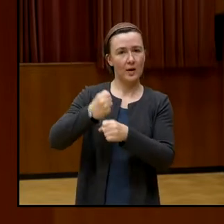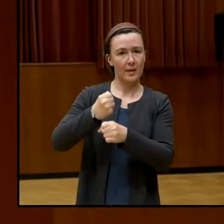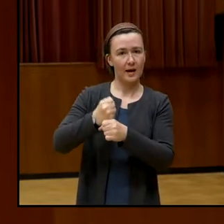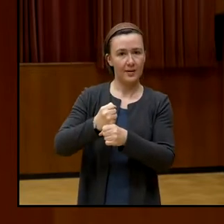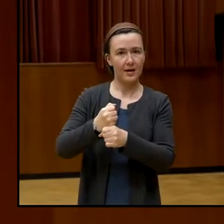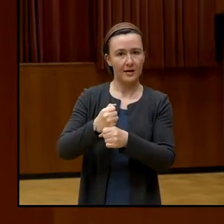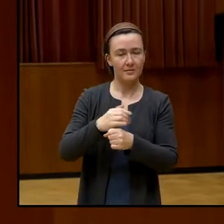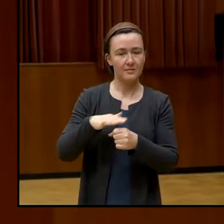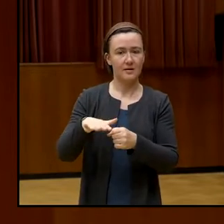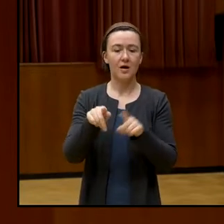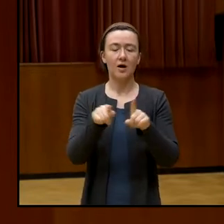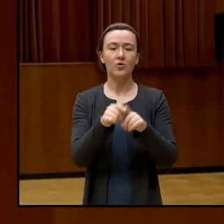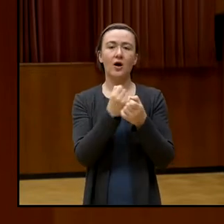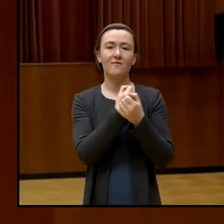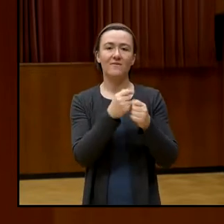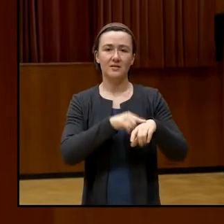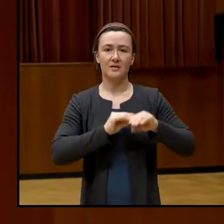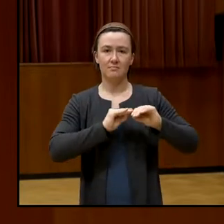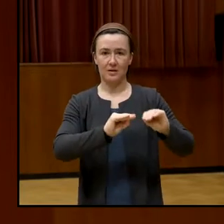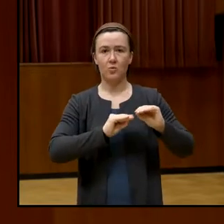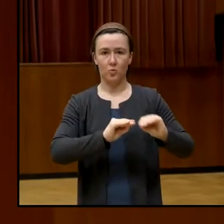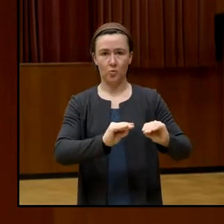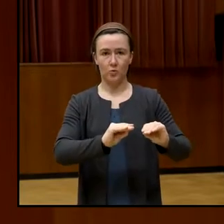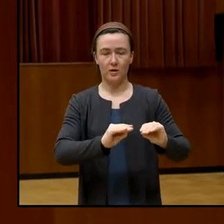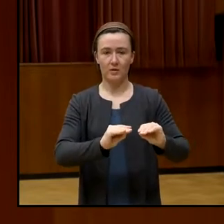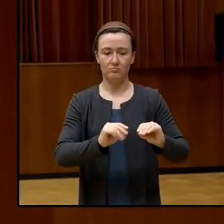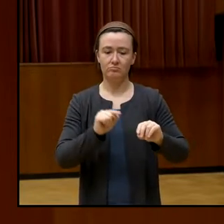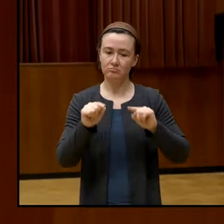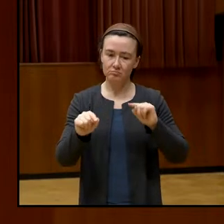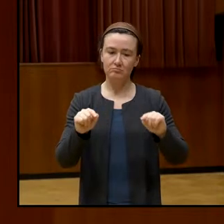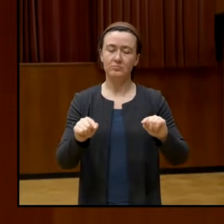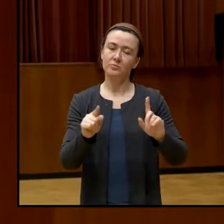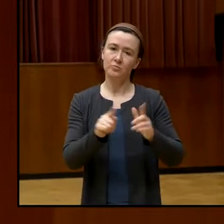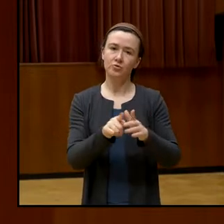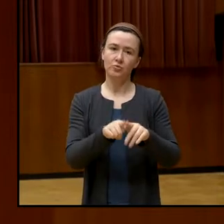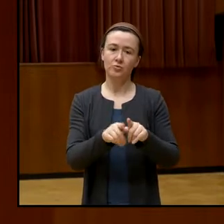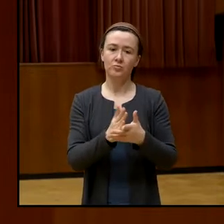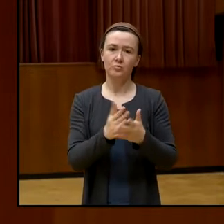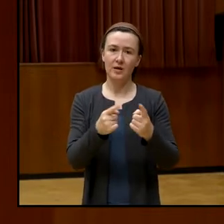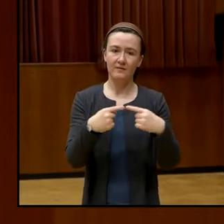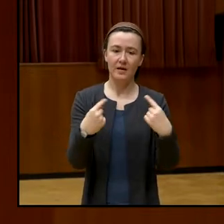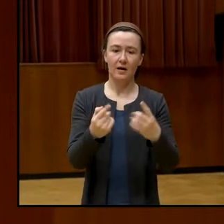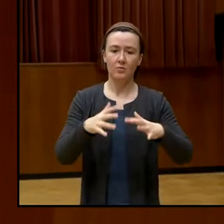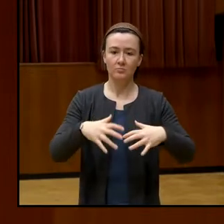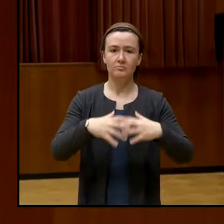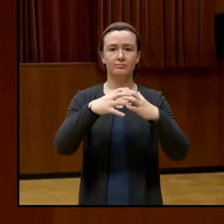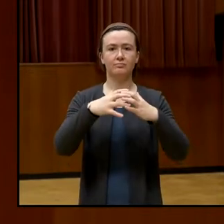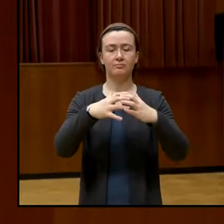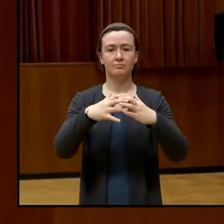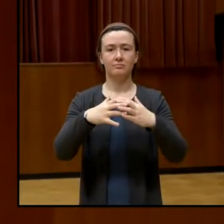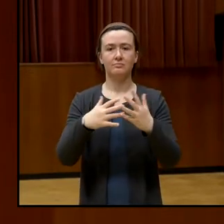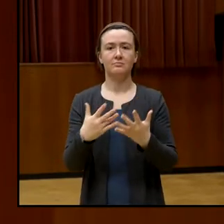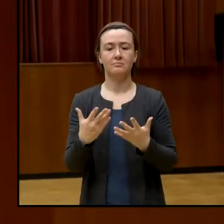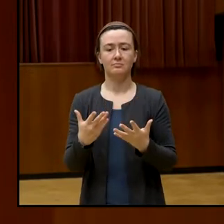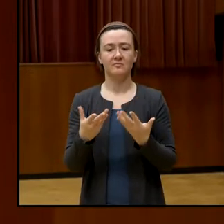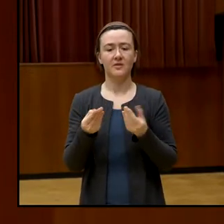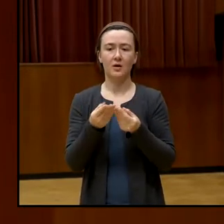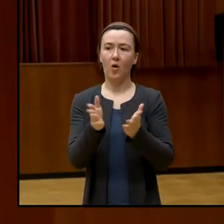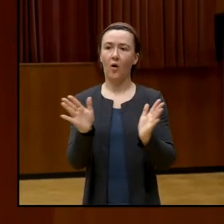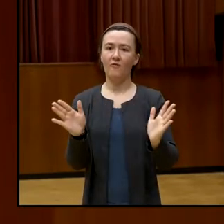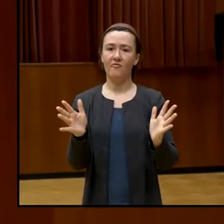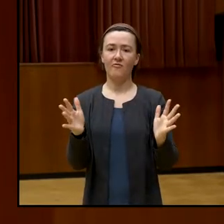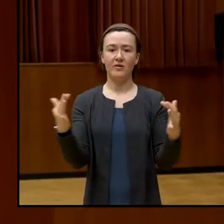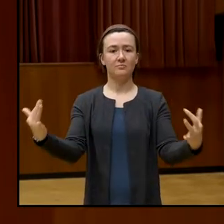und auch in der Freizeitpädagogik, wo diese Räume geschaffen werden, wo sowas geöffnet